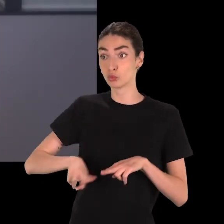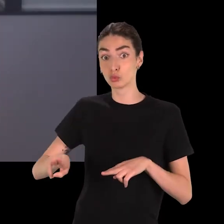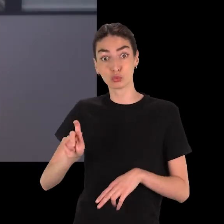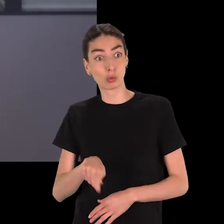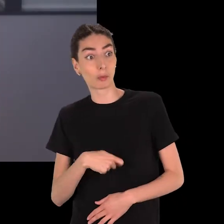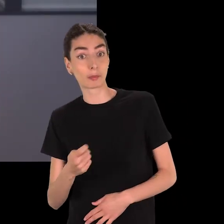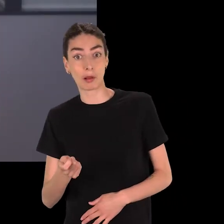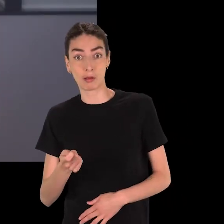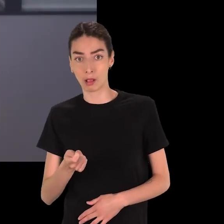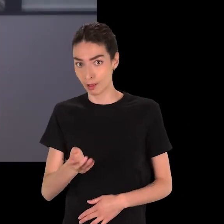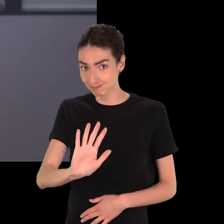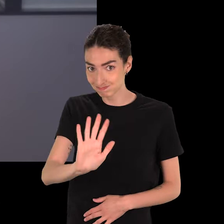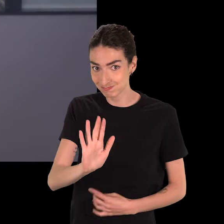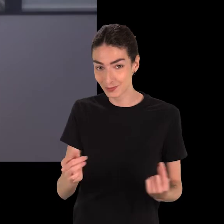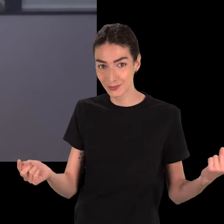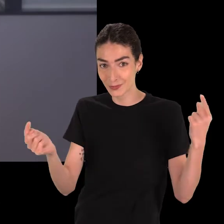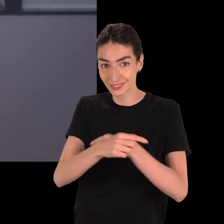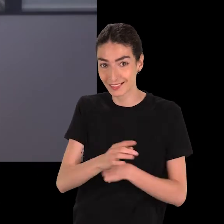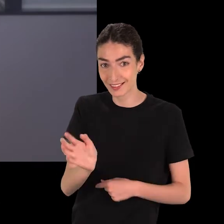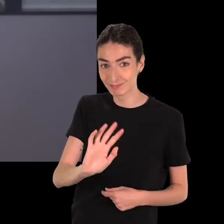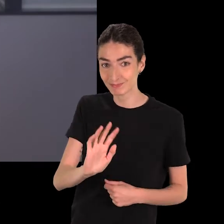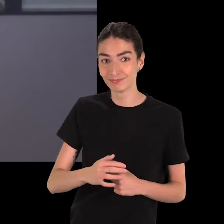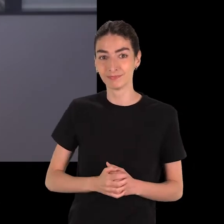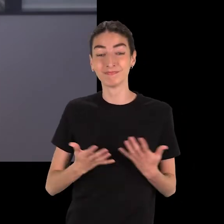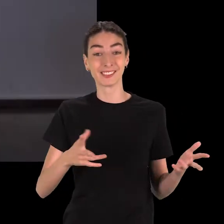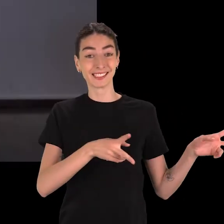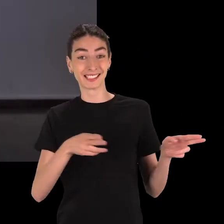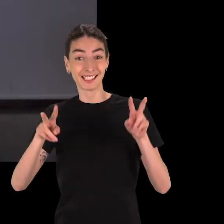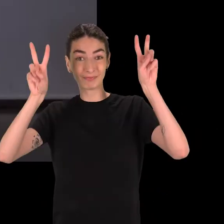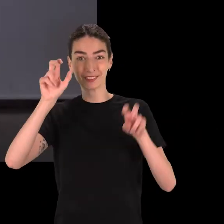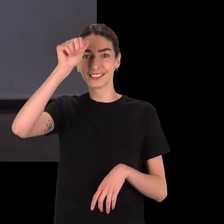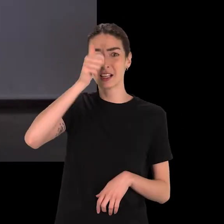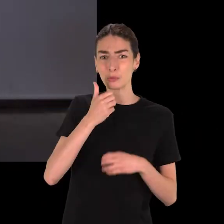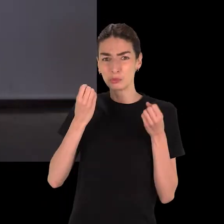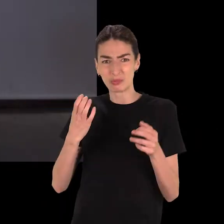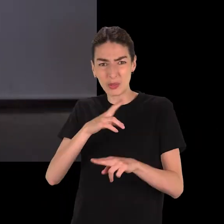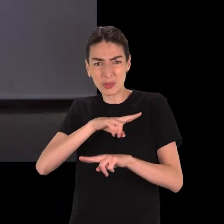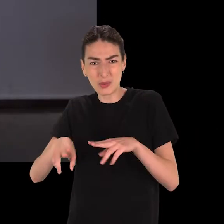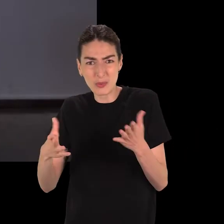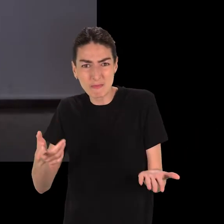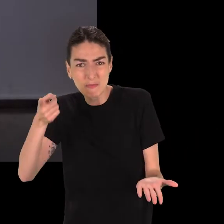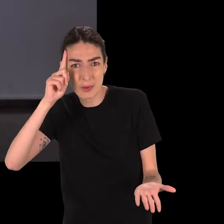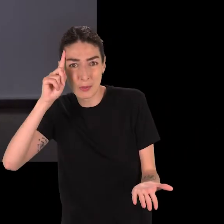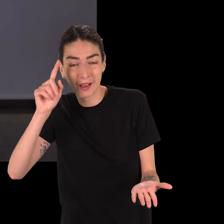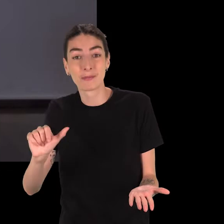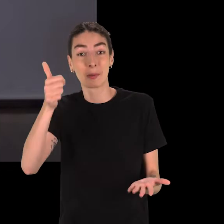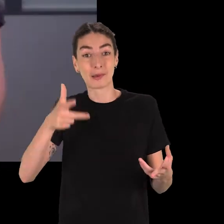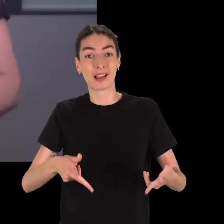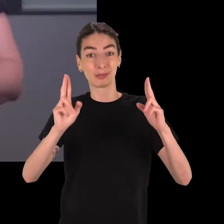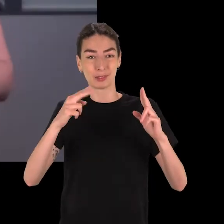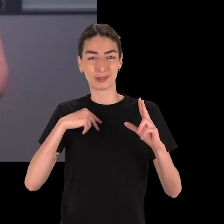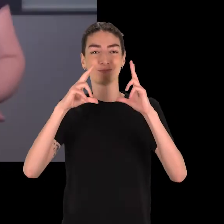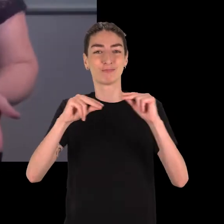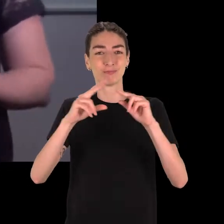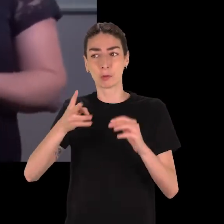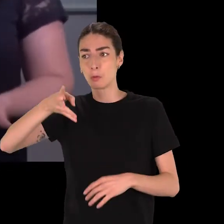'Antiquité, était normal d'être nues en toutes circonstances, bien au contraire. Dans ce premier épisode de la série « Pourquoi nos statues sont-elles souvent nues ?